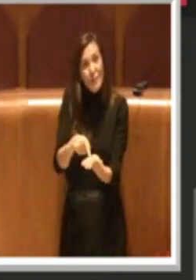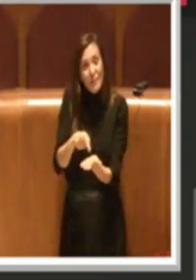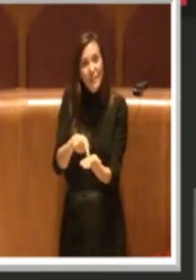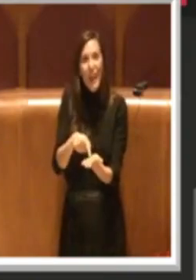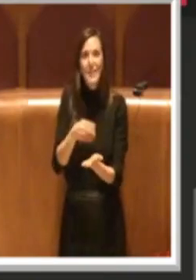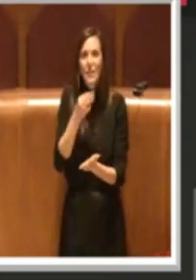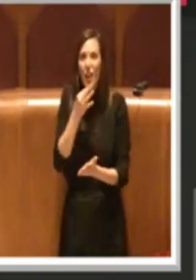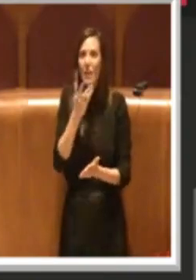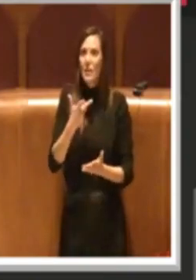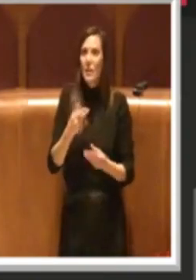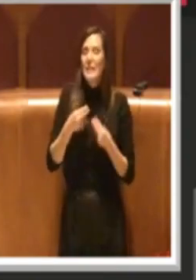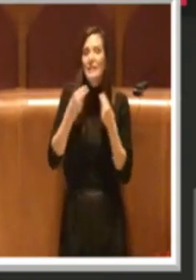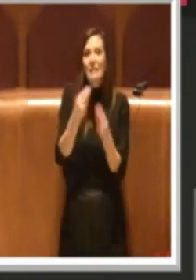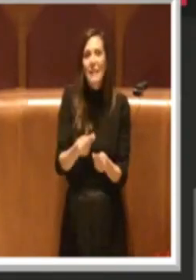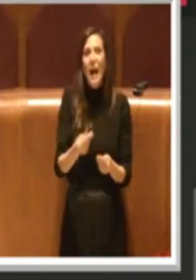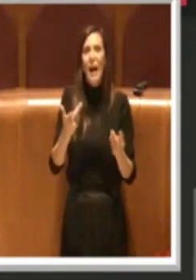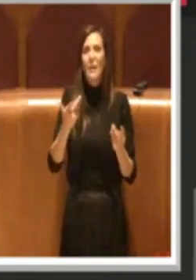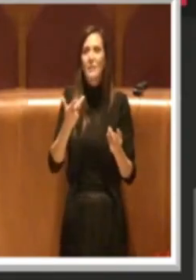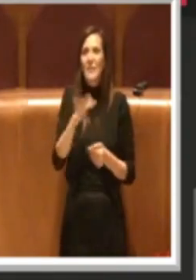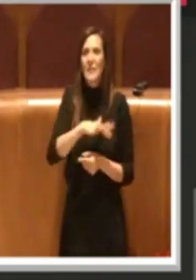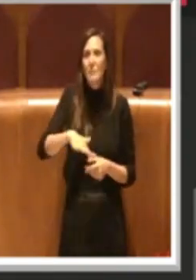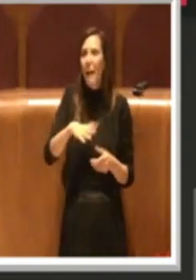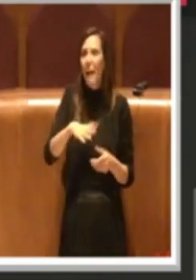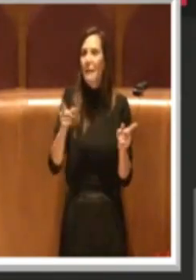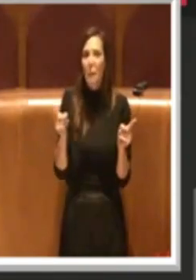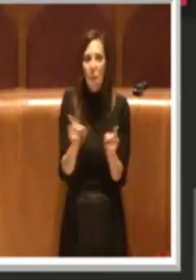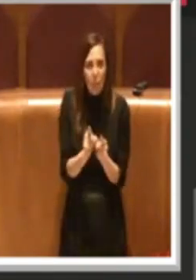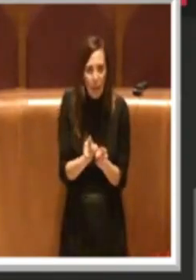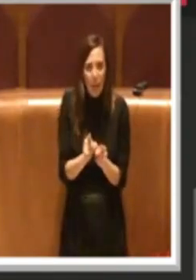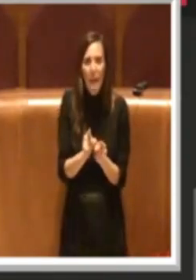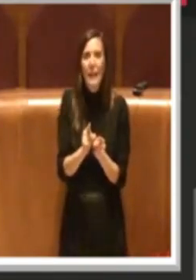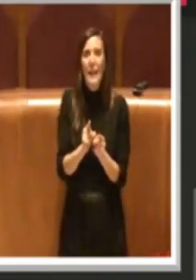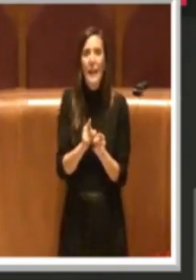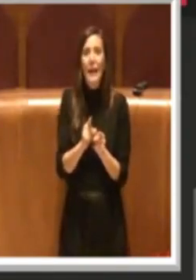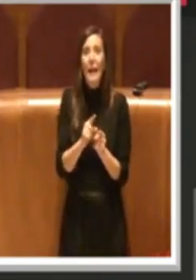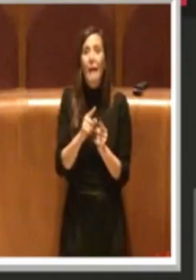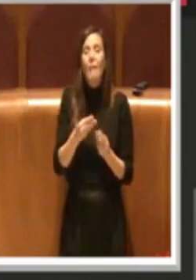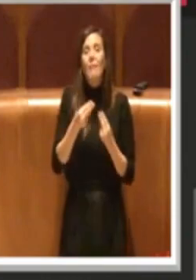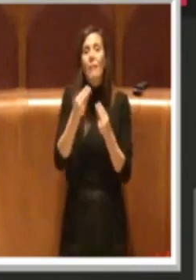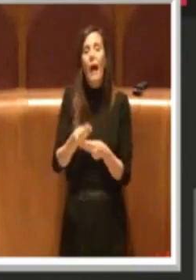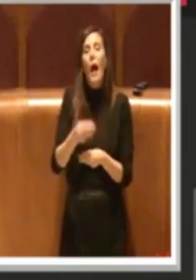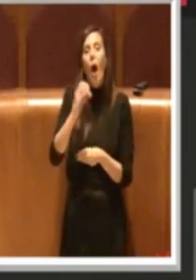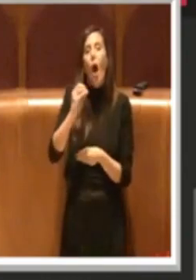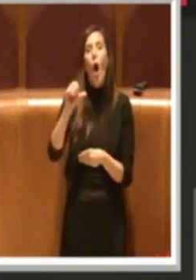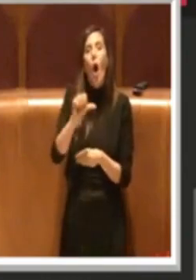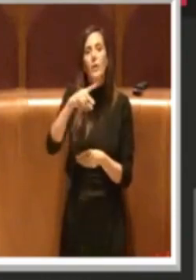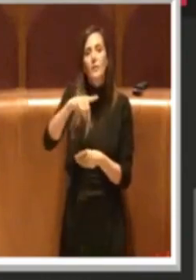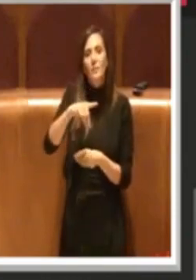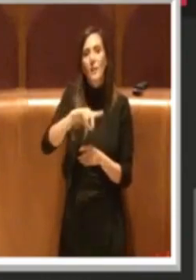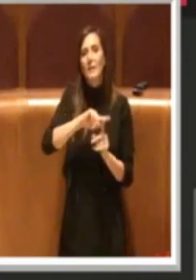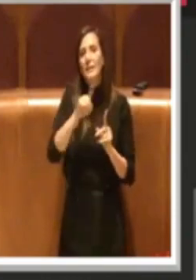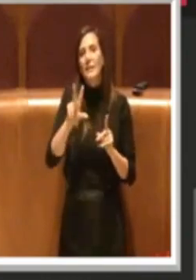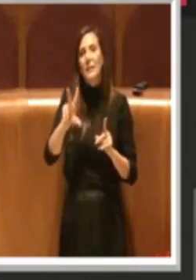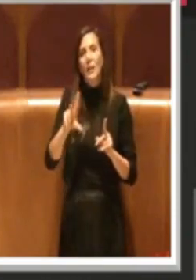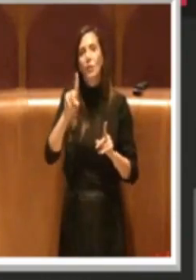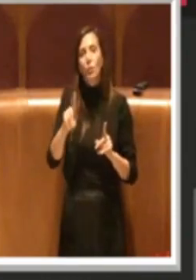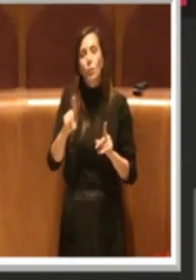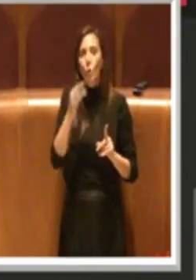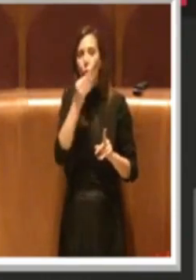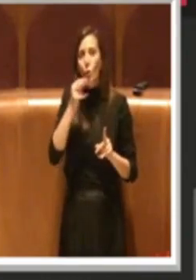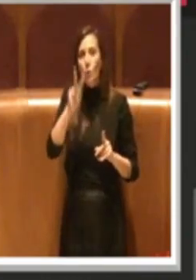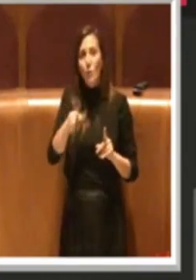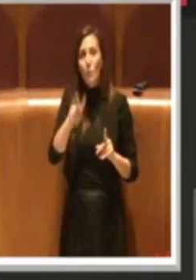concede un periodo, la delibera prevedeva di dare le OSP fino al 31 ottobre 2020, siamo a dicembre